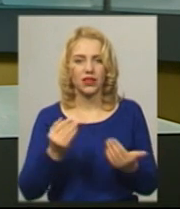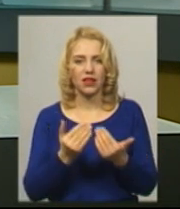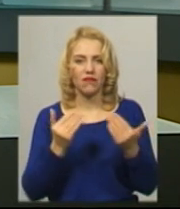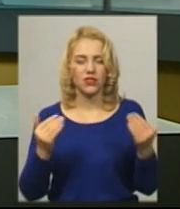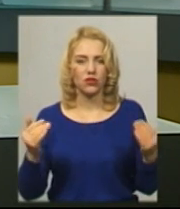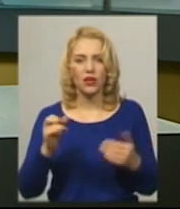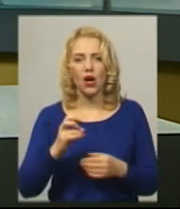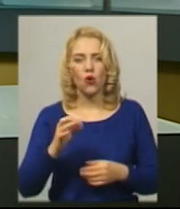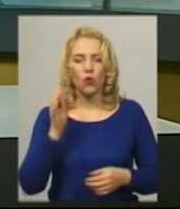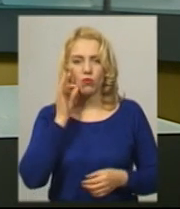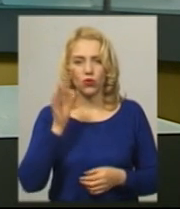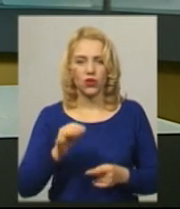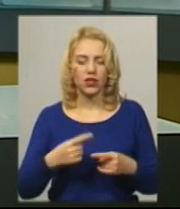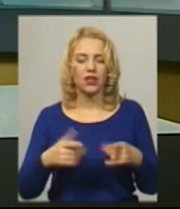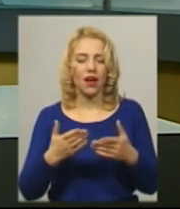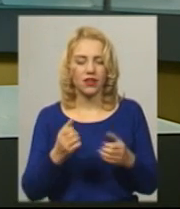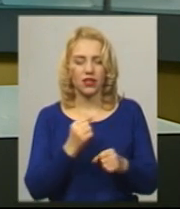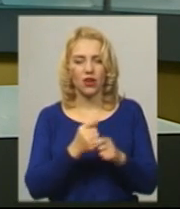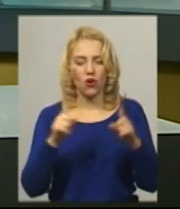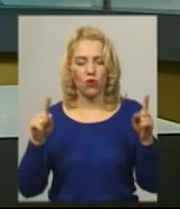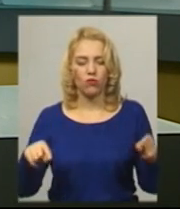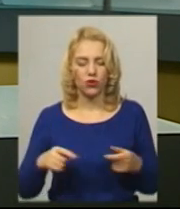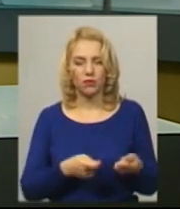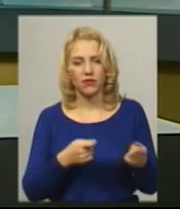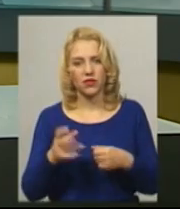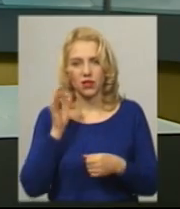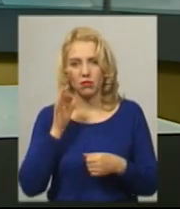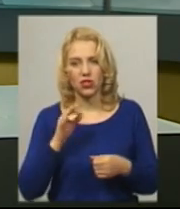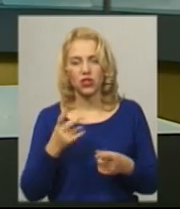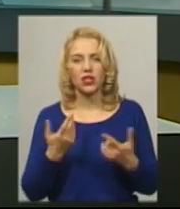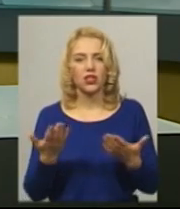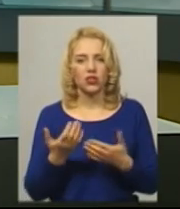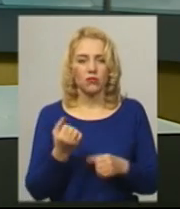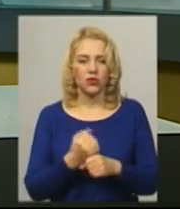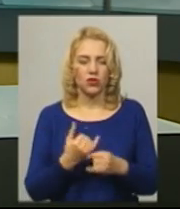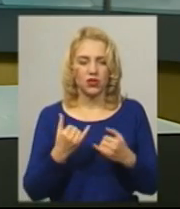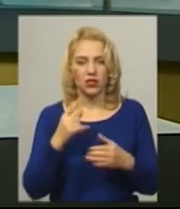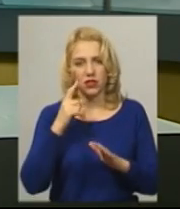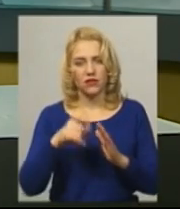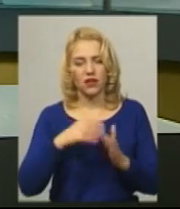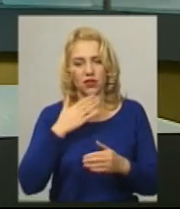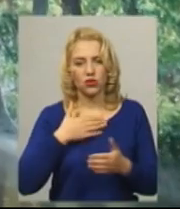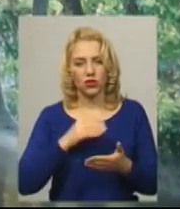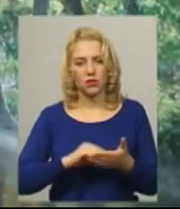Мюнхені. Які саме роботи повезе до Німеччини майстер і над чим працює зараз, дізнавалася Тетяна Ворожцова.